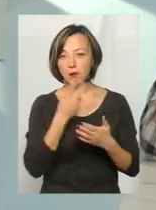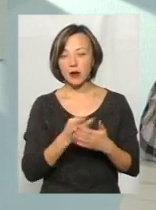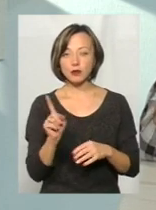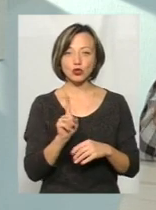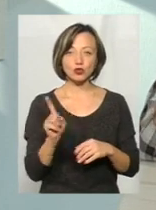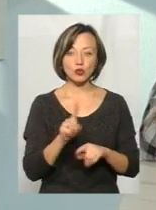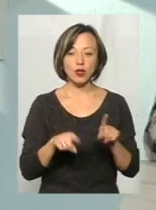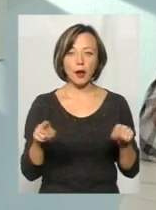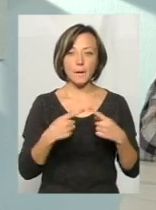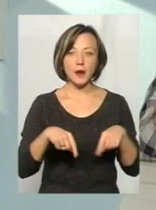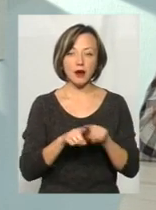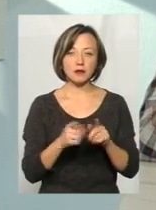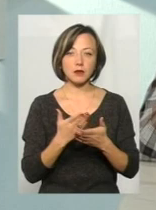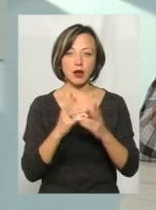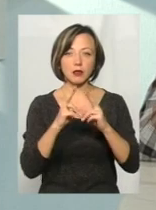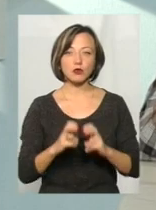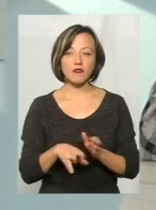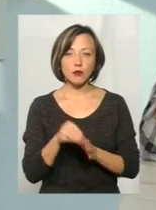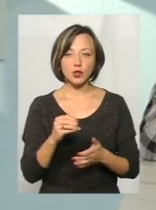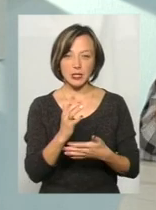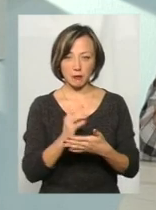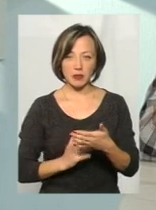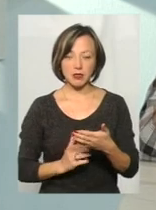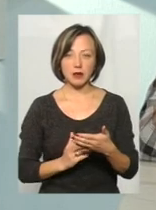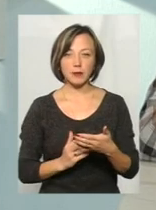деякі партії, от ми аналізуємо виборчі списки,